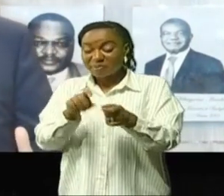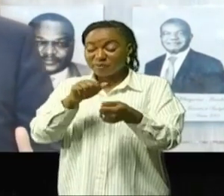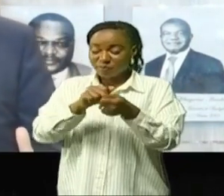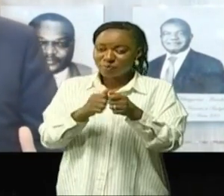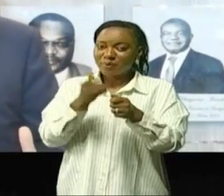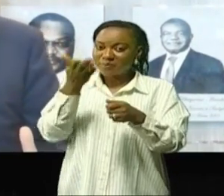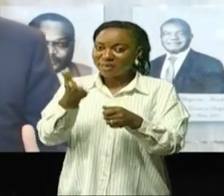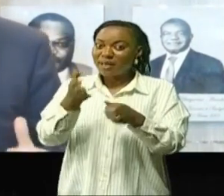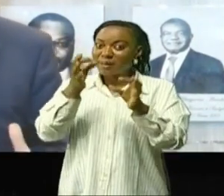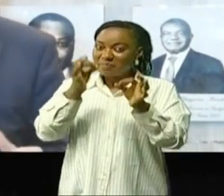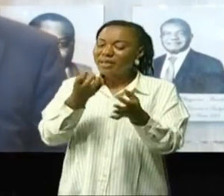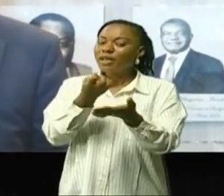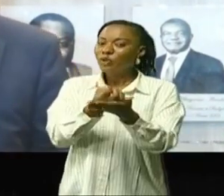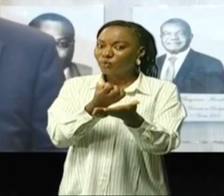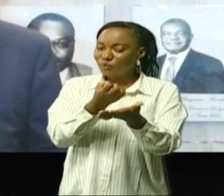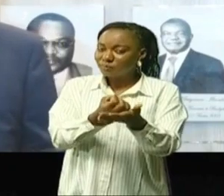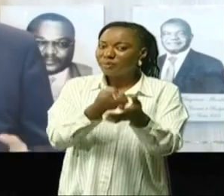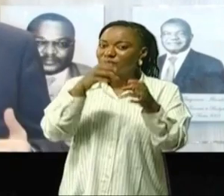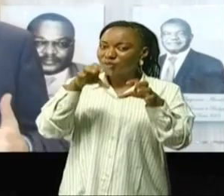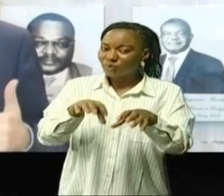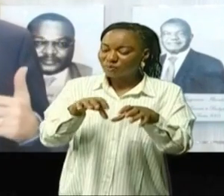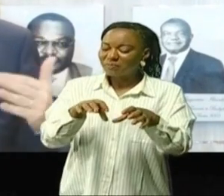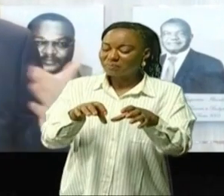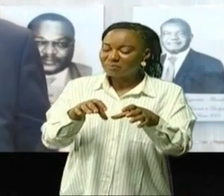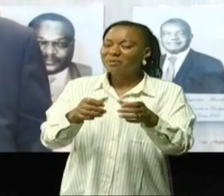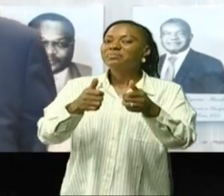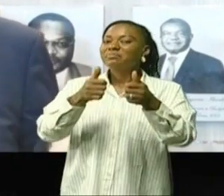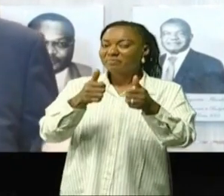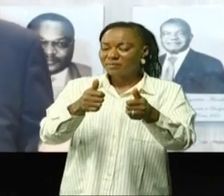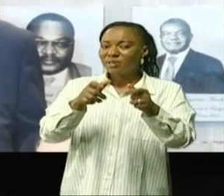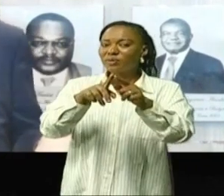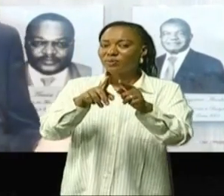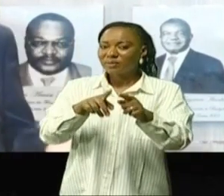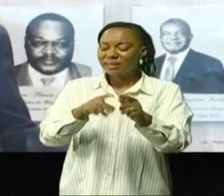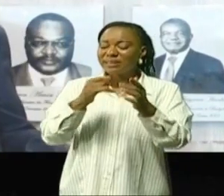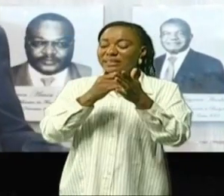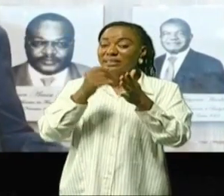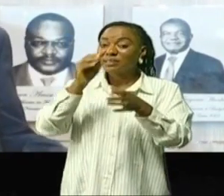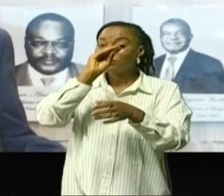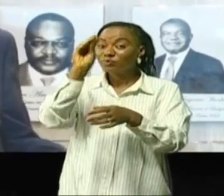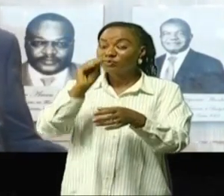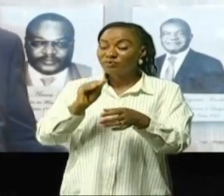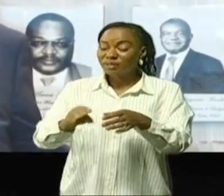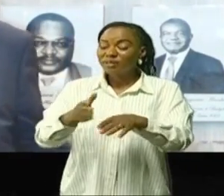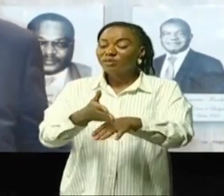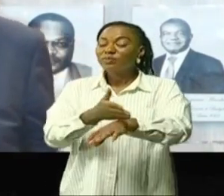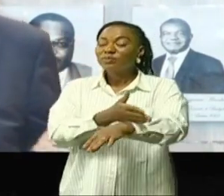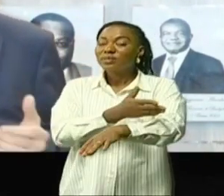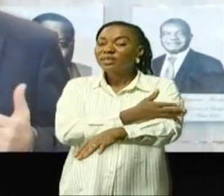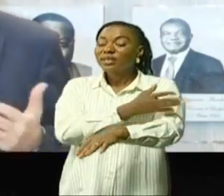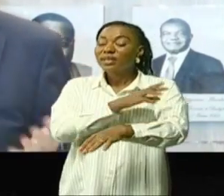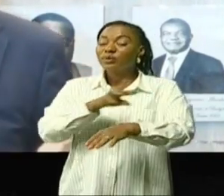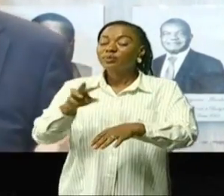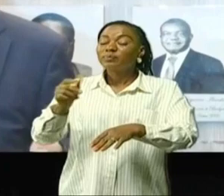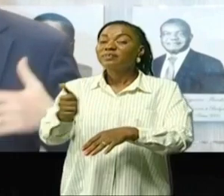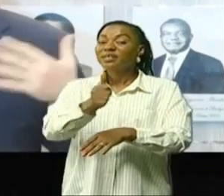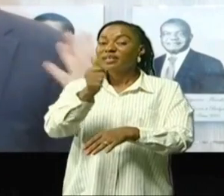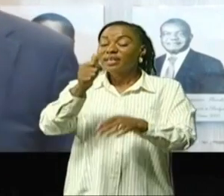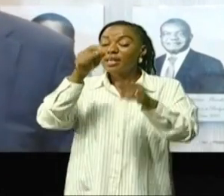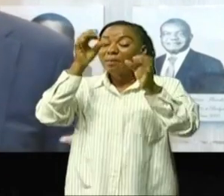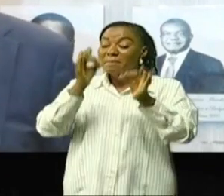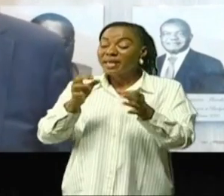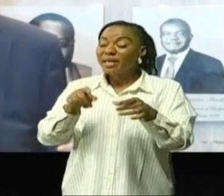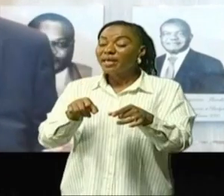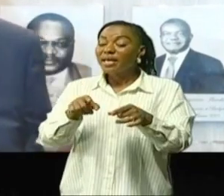RDC fait preuve d'une très bonne résilience. On a eu plus de 6% de croissance l'année dernière en 2021 et cette année,